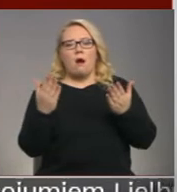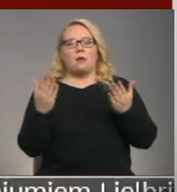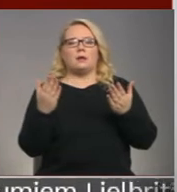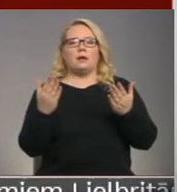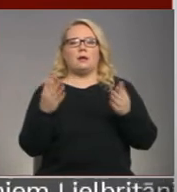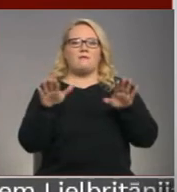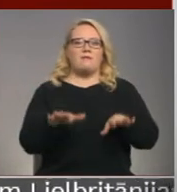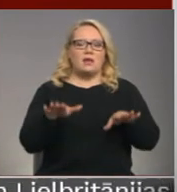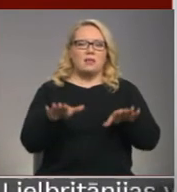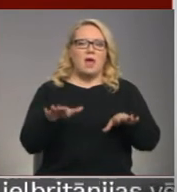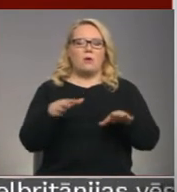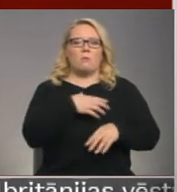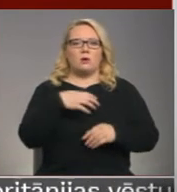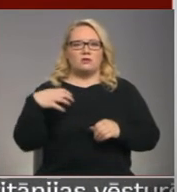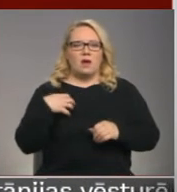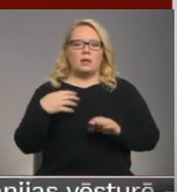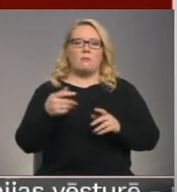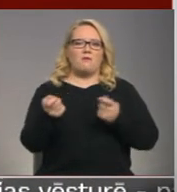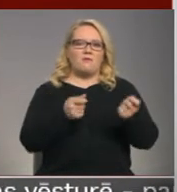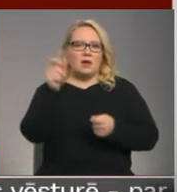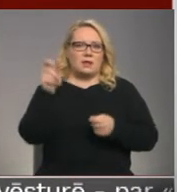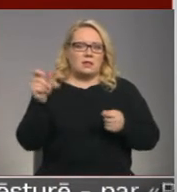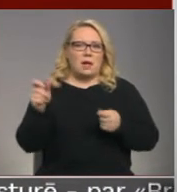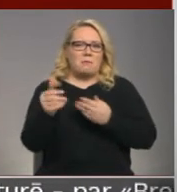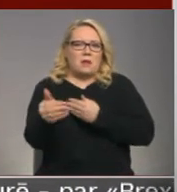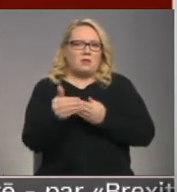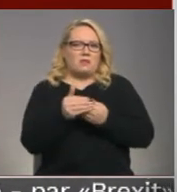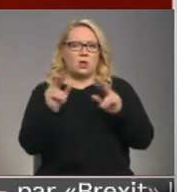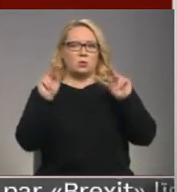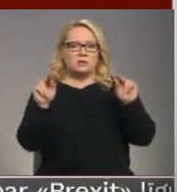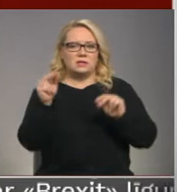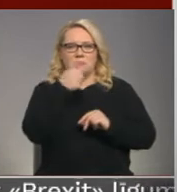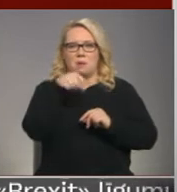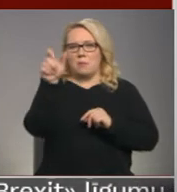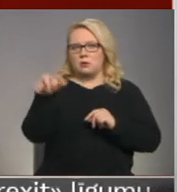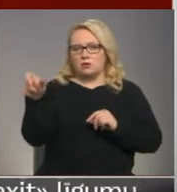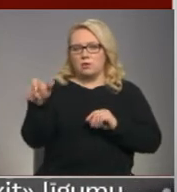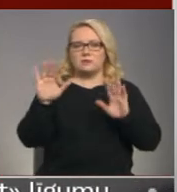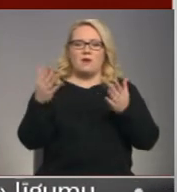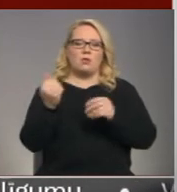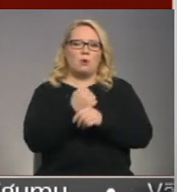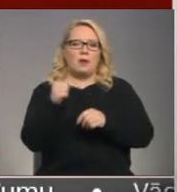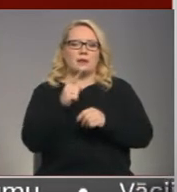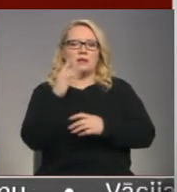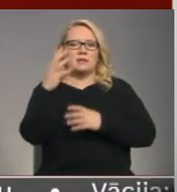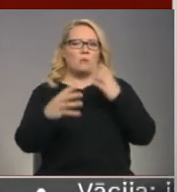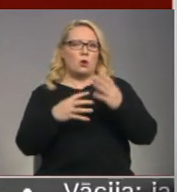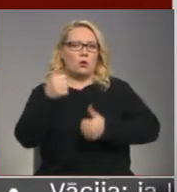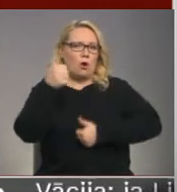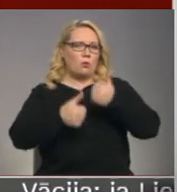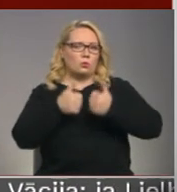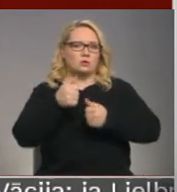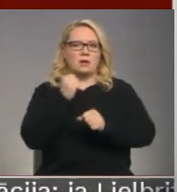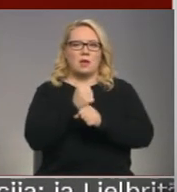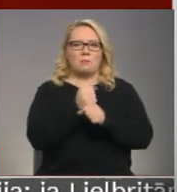vietējo pašvaldības vadītājiem pieturināts uzticības personi vai, piemēram, tie ir septautiskā konkursā